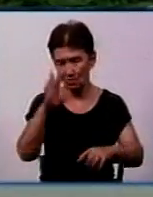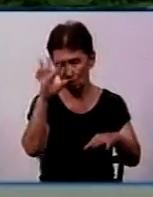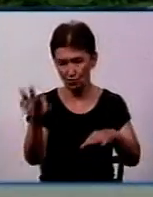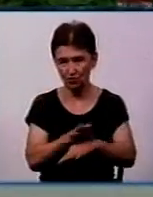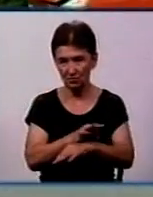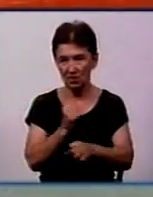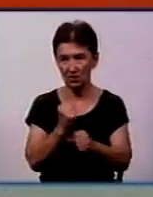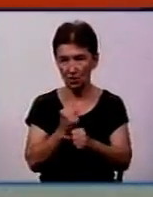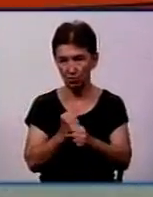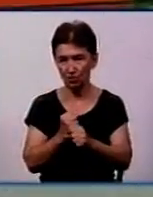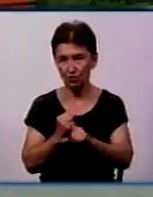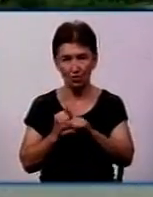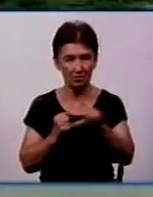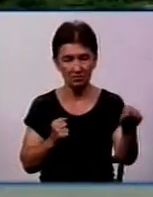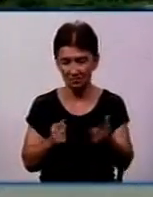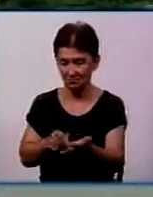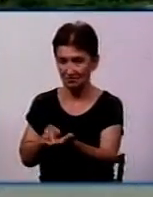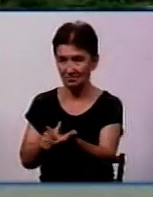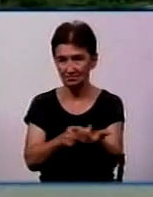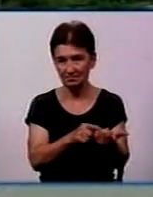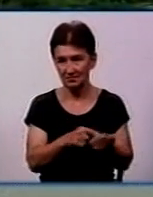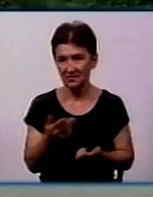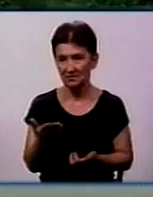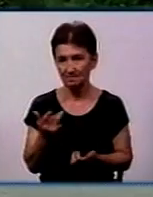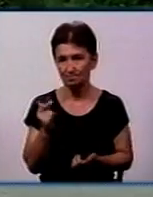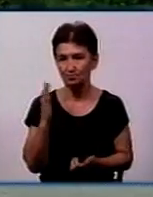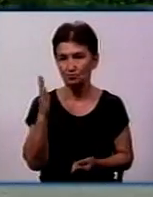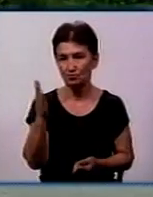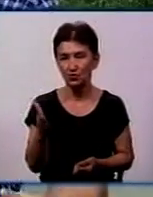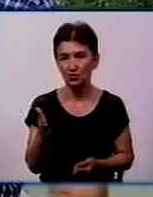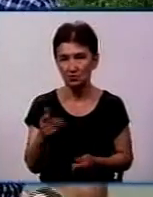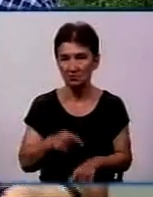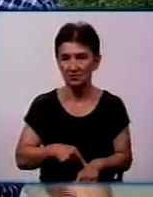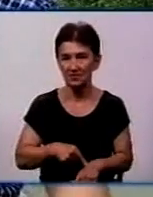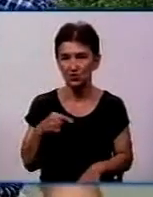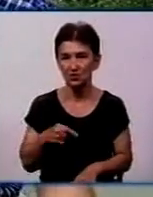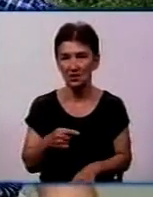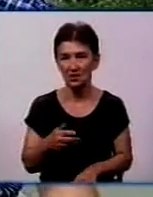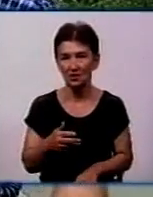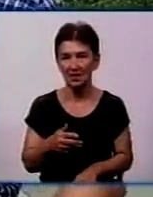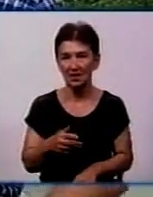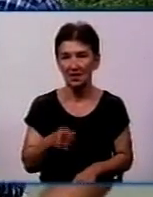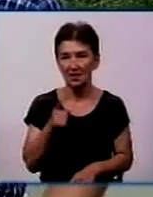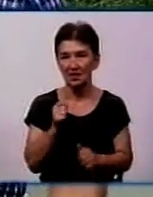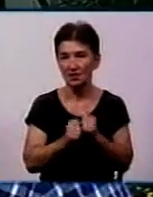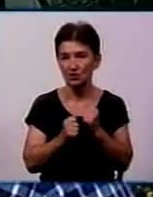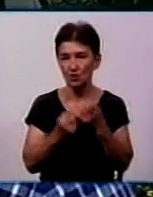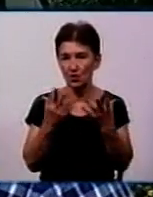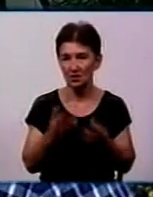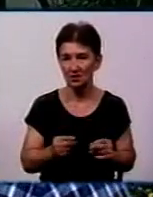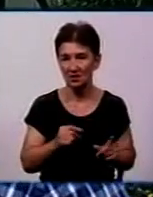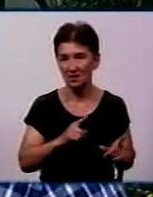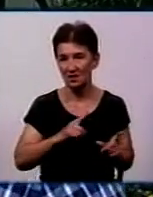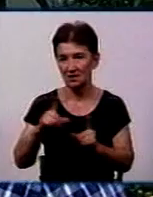роботу, то, звичайно, це буде відчутно. Дмитро Кравцов щодня дістається на роботу